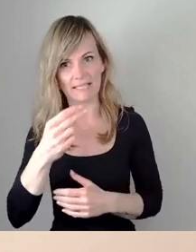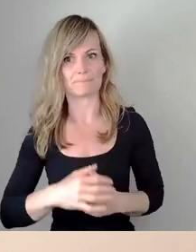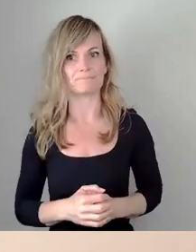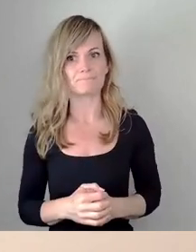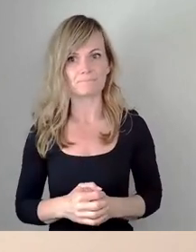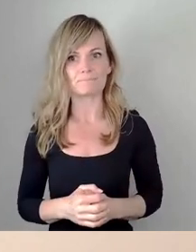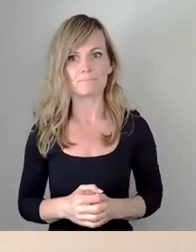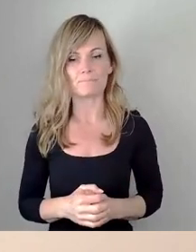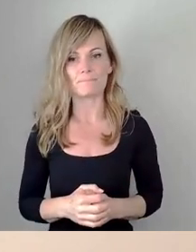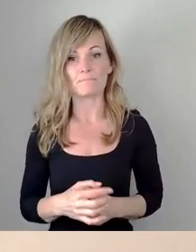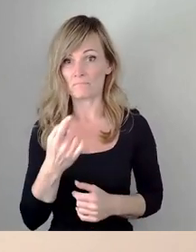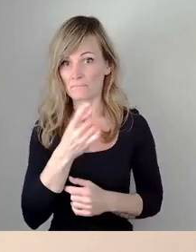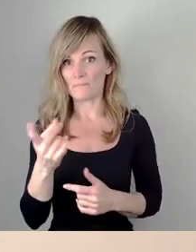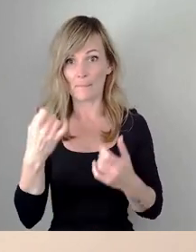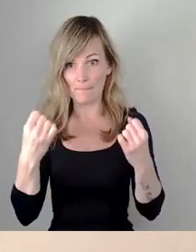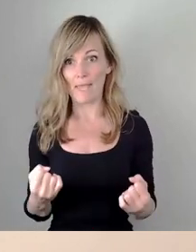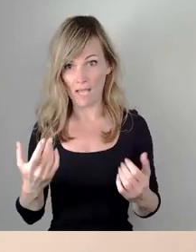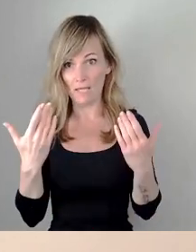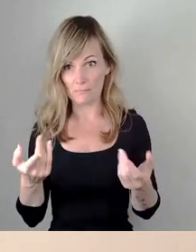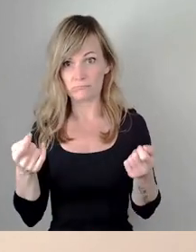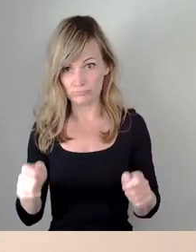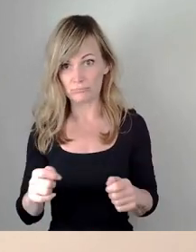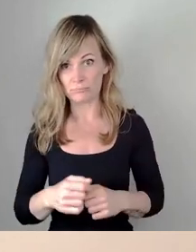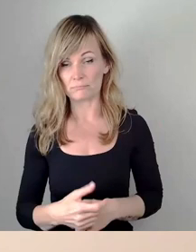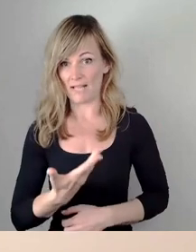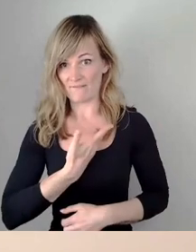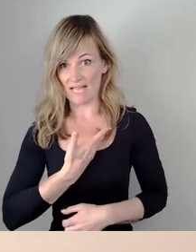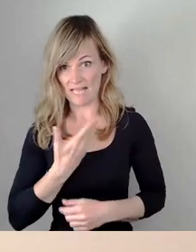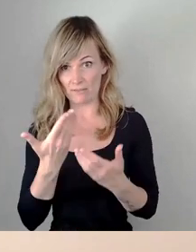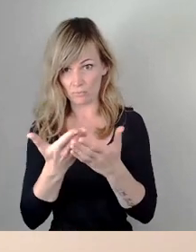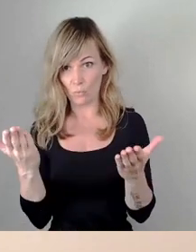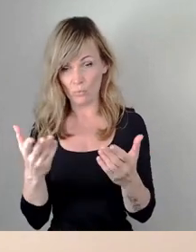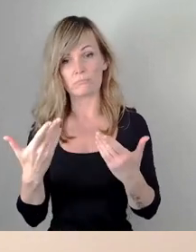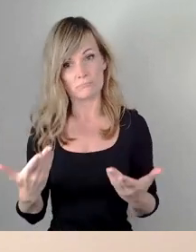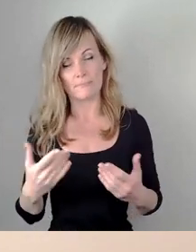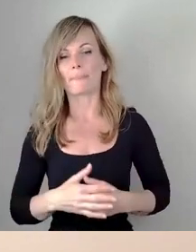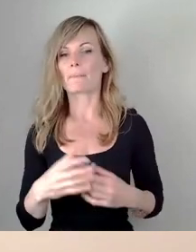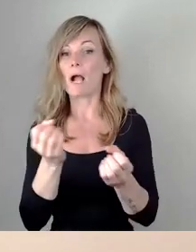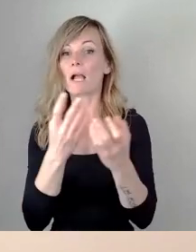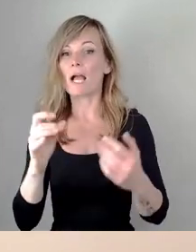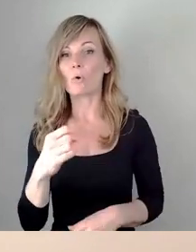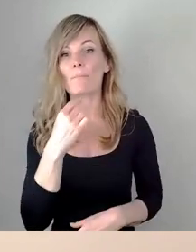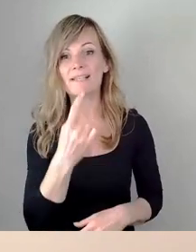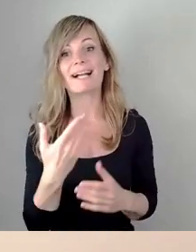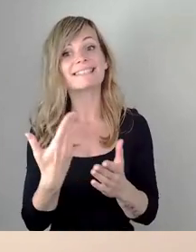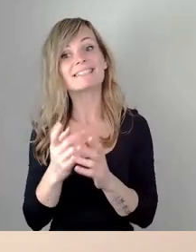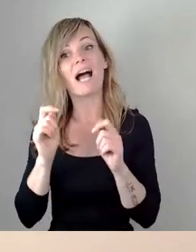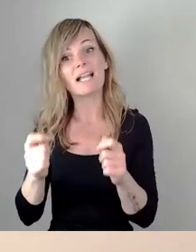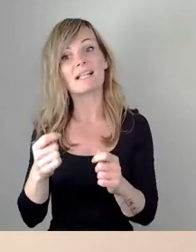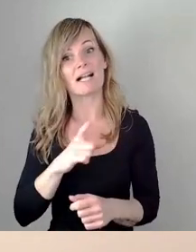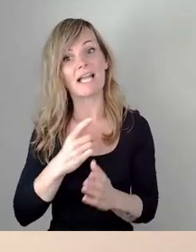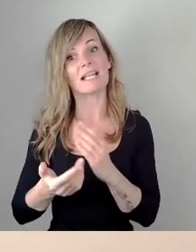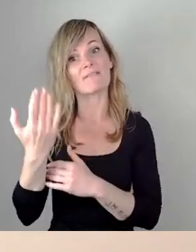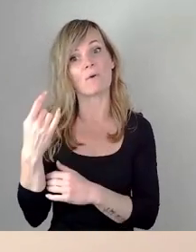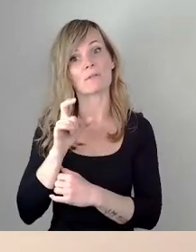hier die Mehrheit das beschließt, ist es so. Wenn das der Wille des Rates aber deutlichst nochmal gesagt hat, dieser Antrag hätte dann auch am Donnerstag gestellt werden